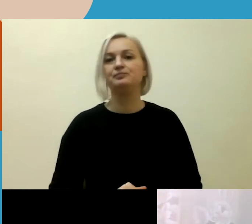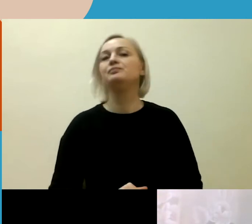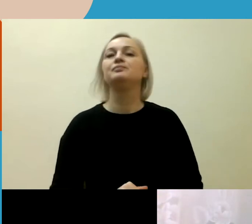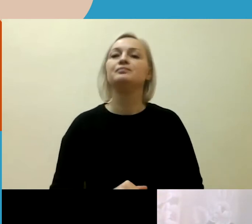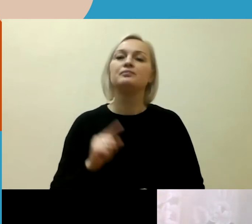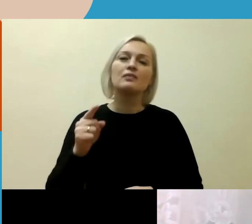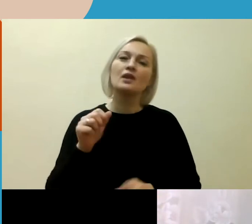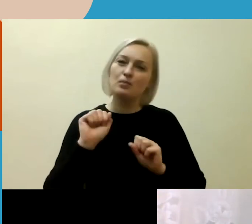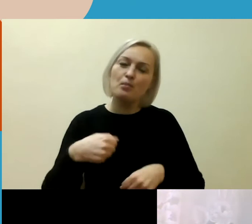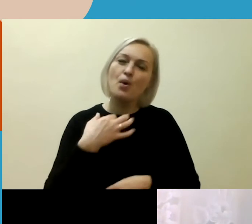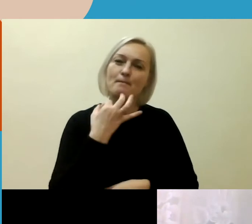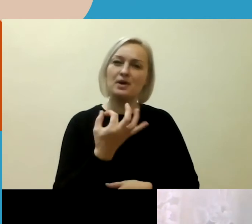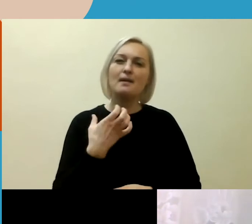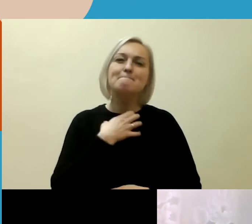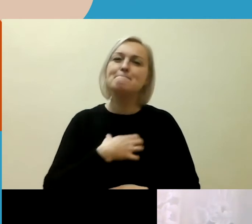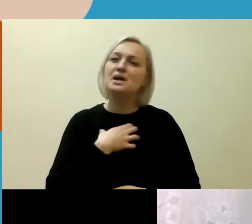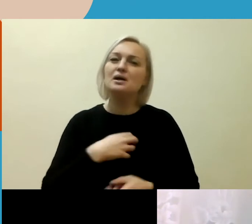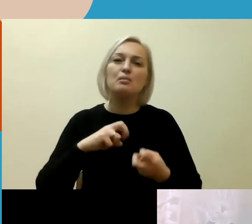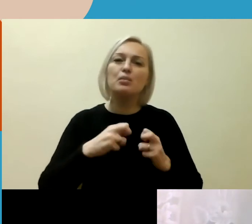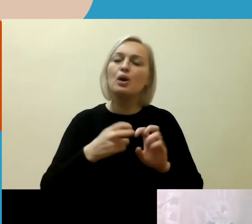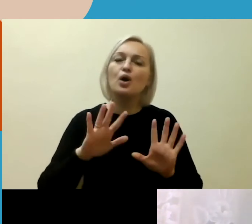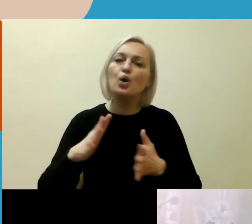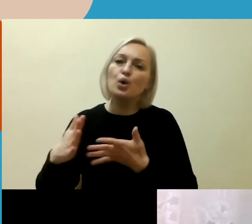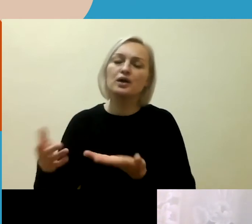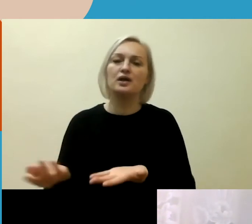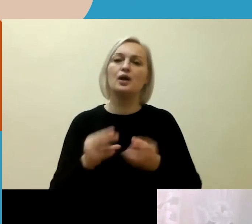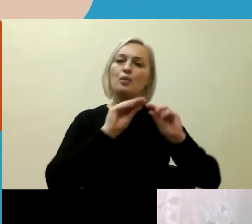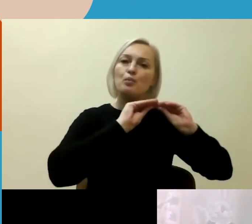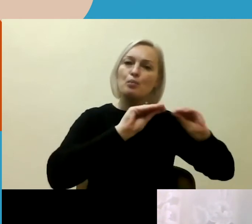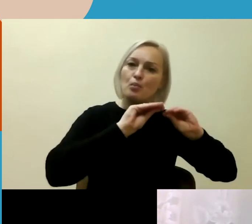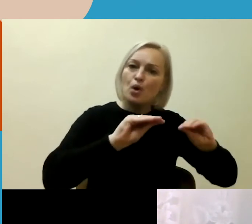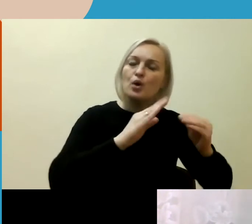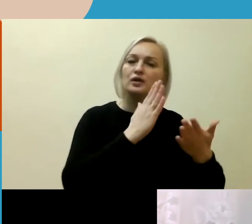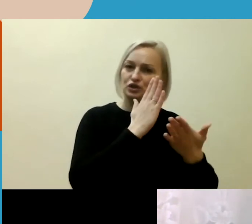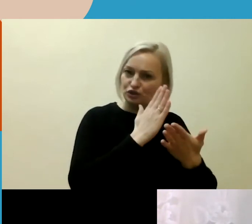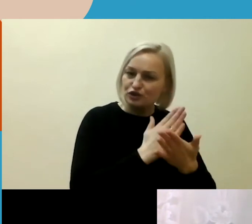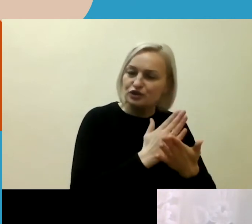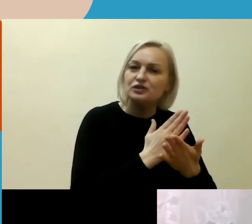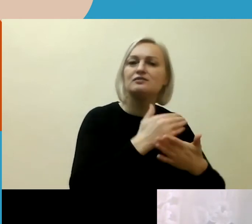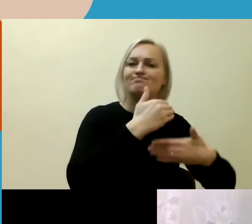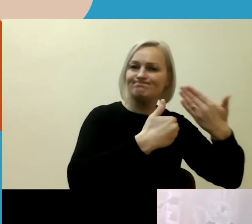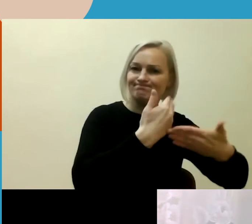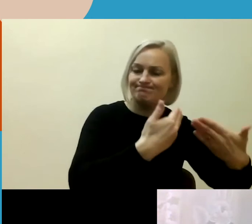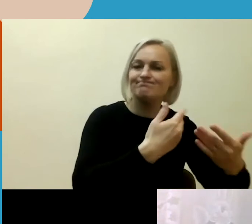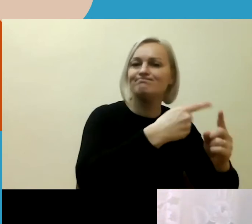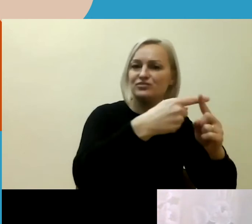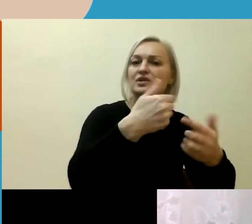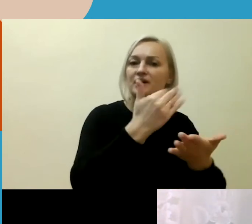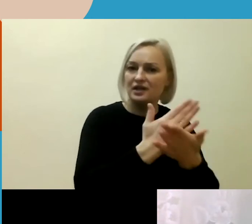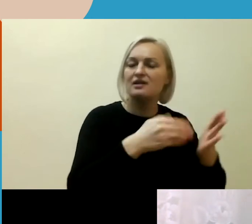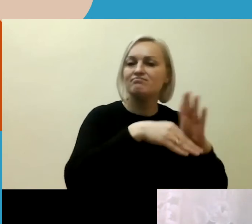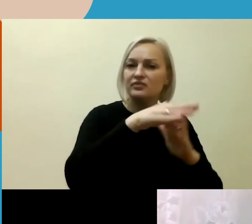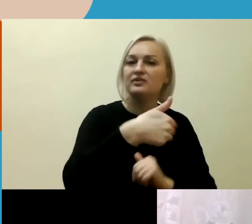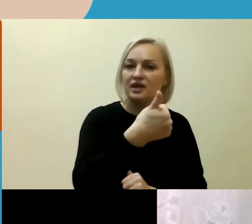problemas išvelgtumėte, naminėjote, kad mokymo įvyksta, judama į priekį, bet kokios yra problemos dabar egzistuojančios ir